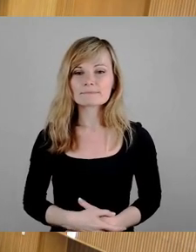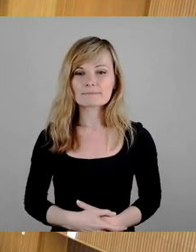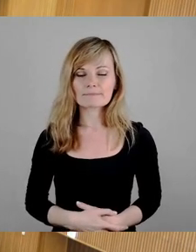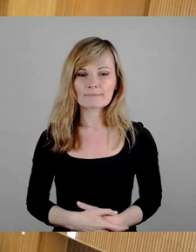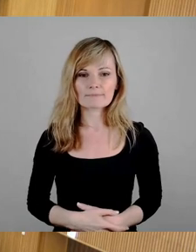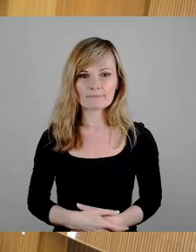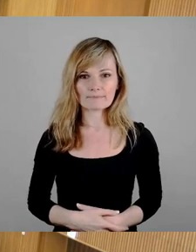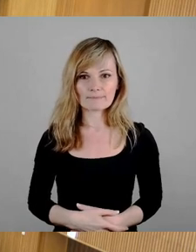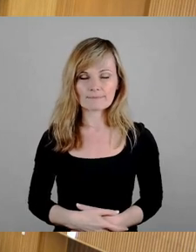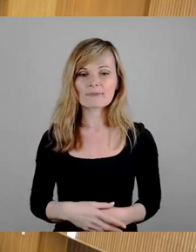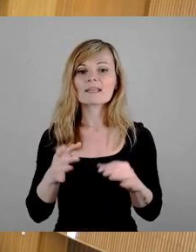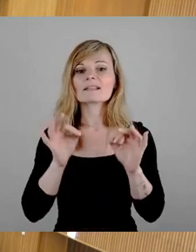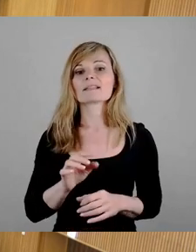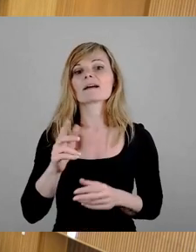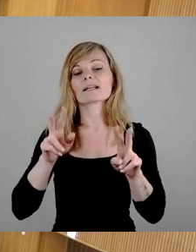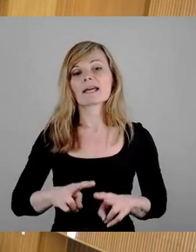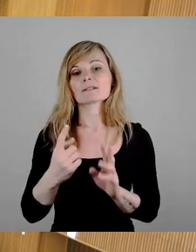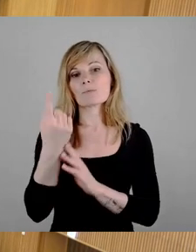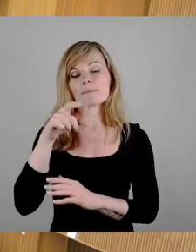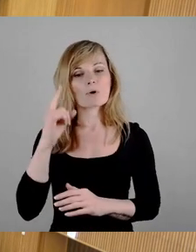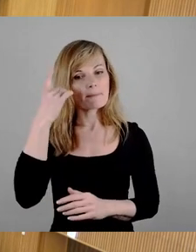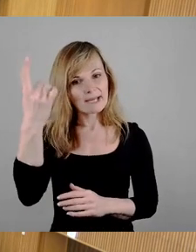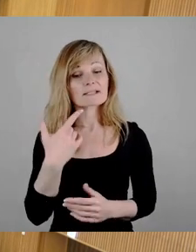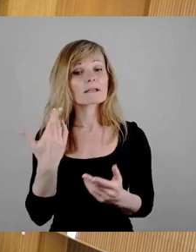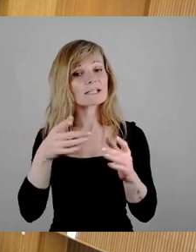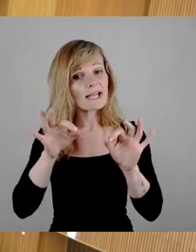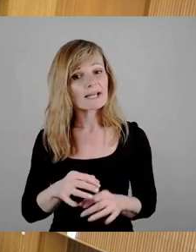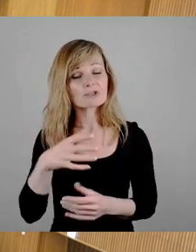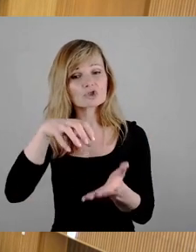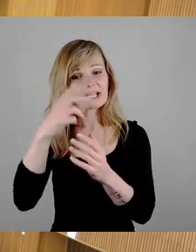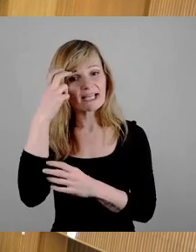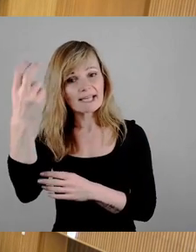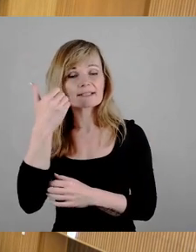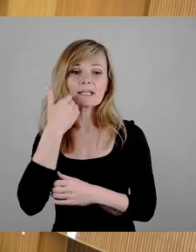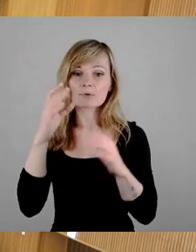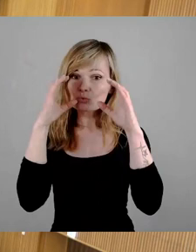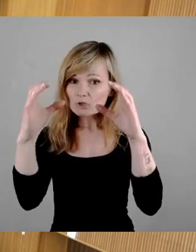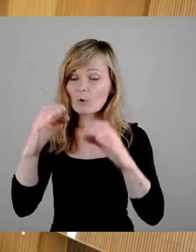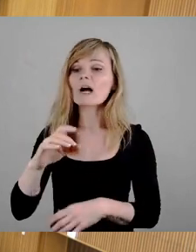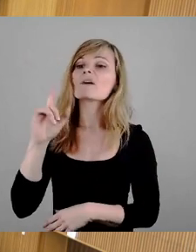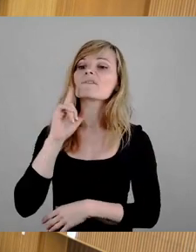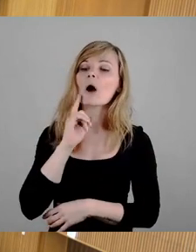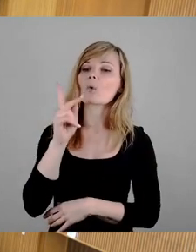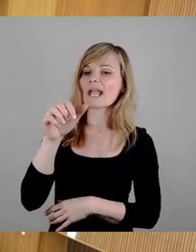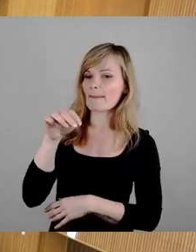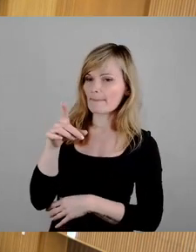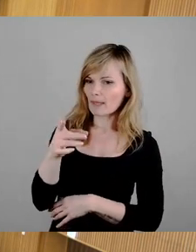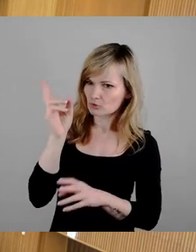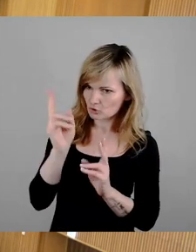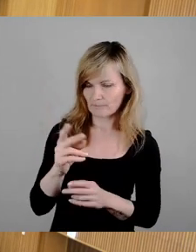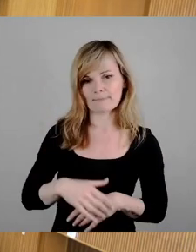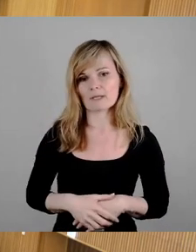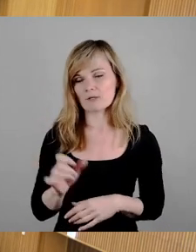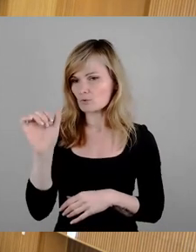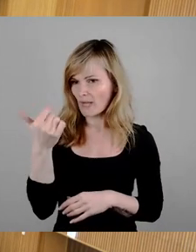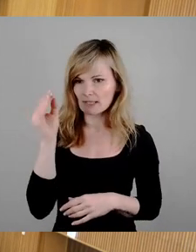Ja, sehr geehrter Herr Oberbürgermeister, sehr geehrte Stadträte, liebe Zuschauer. Frau Kempe, ich möchte Ihnen zunächst erst einmal recht geben. Das, was in